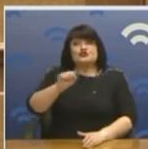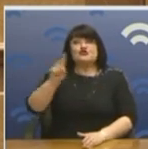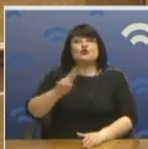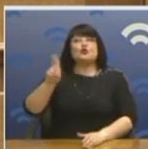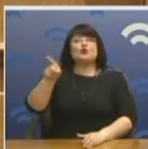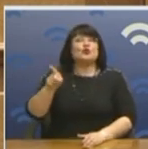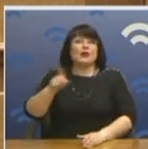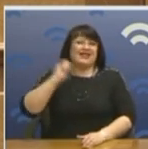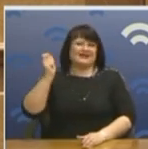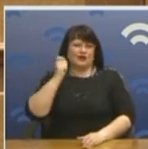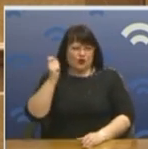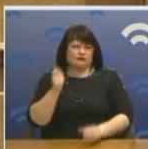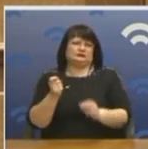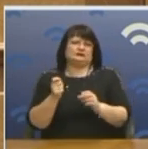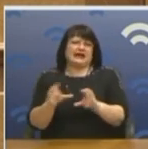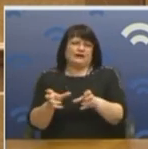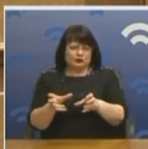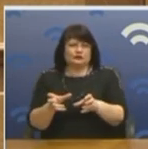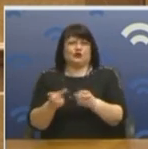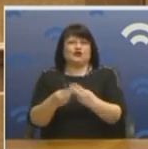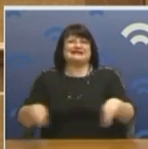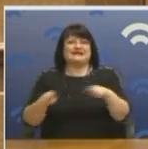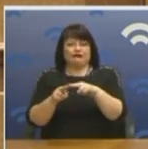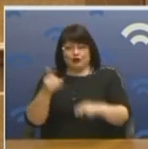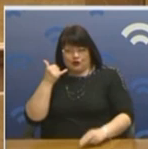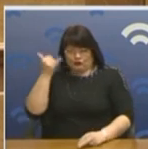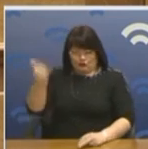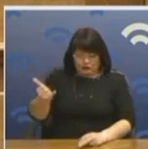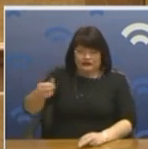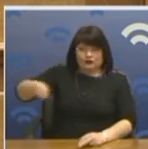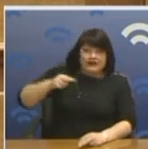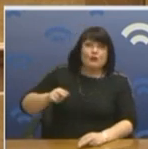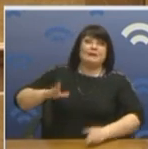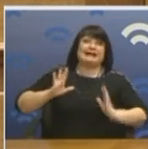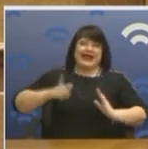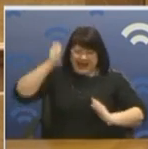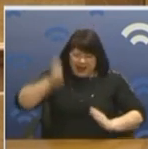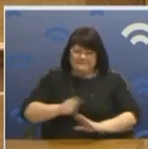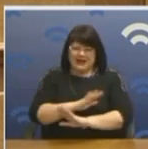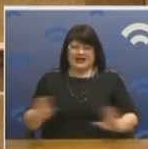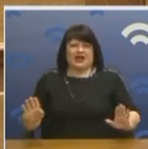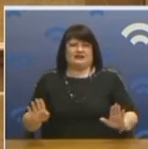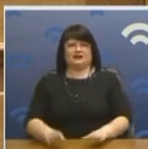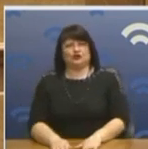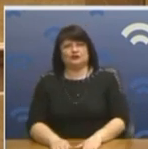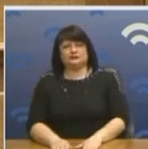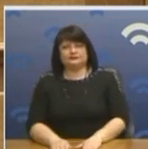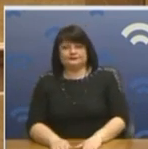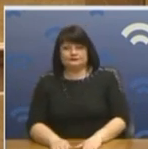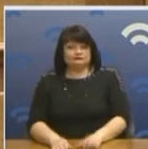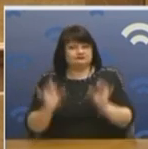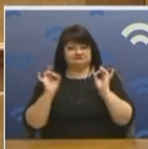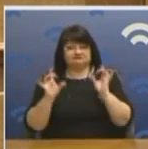απαράδεκτος ο πρόεδρος του ΣΥΡΟΥ. Εδώ έχουμε σαφής παραβιάση του συντάγματος, των νόμων, της νομοθεσίας. Δεν καταδικάζεις κανέναν